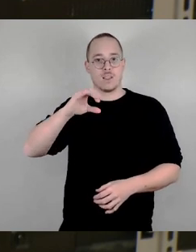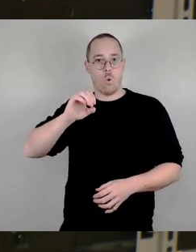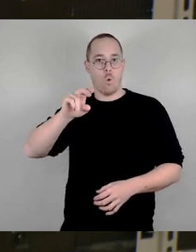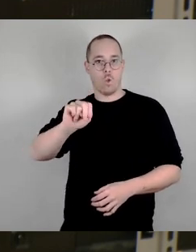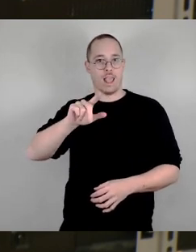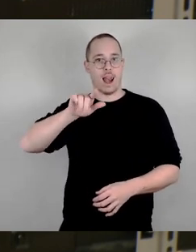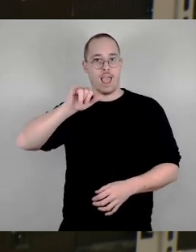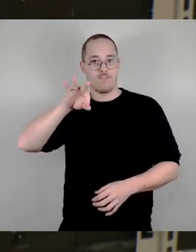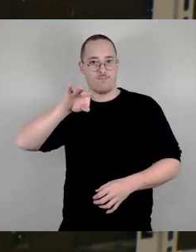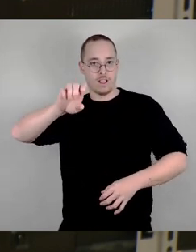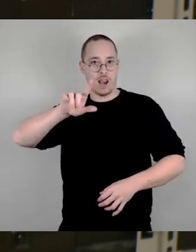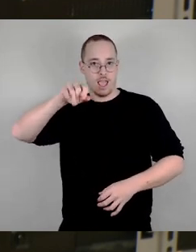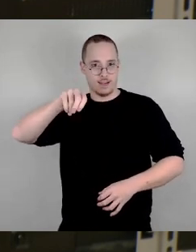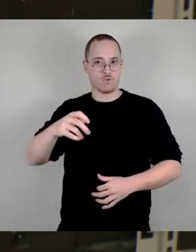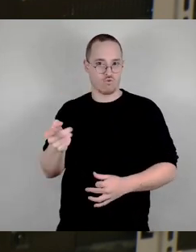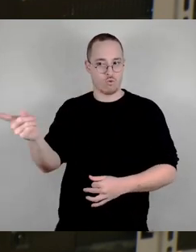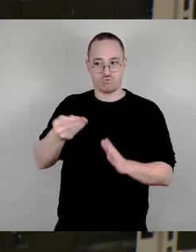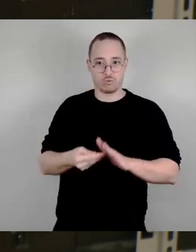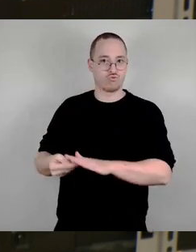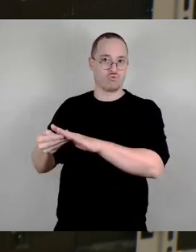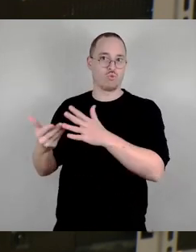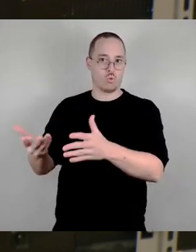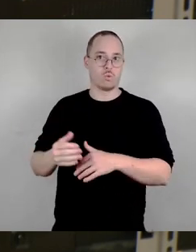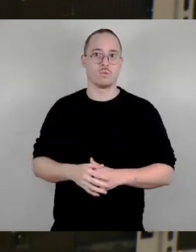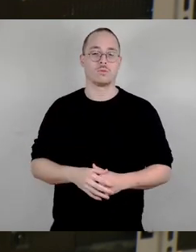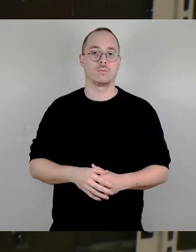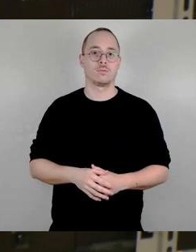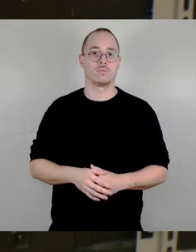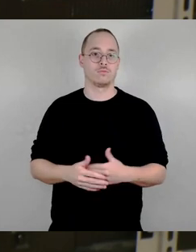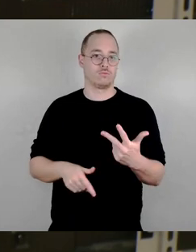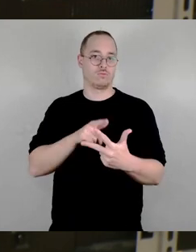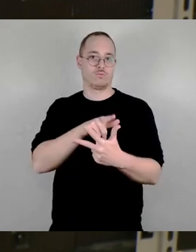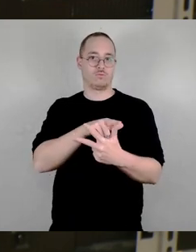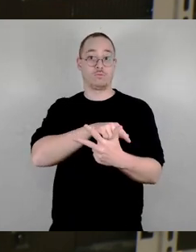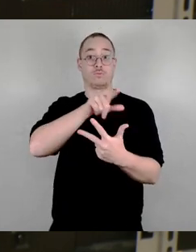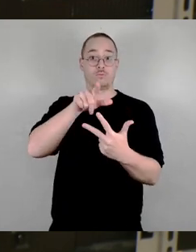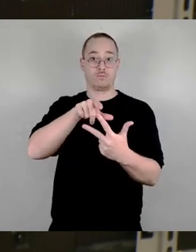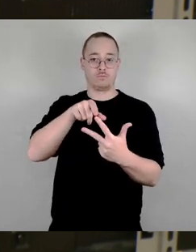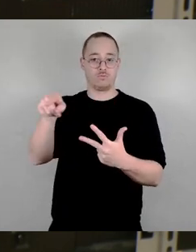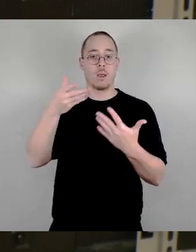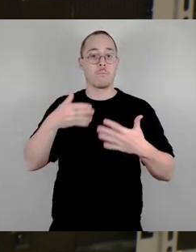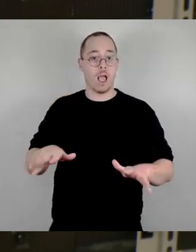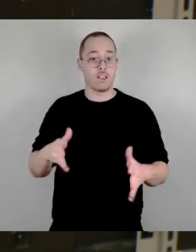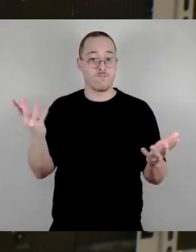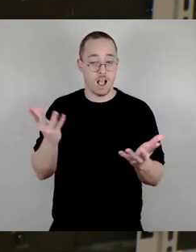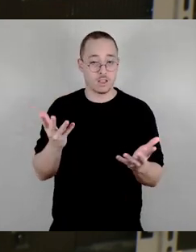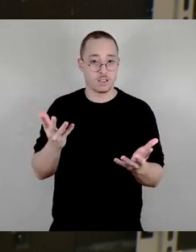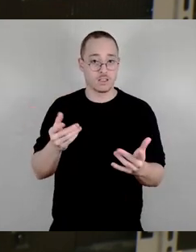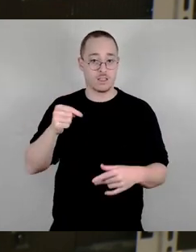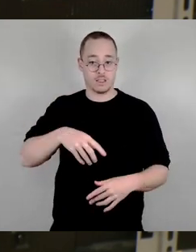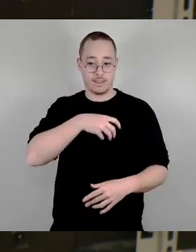nicht mehr, aber auch nicht weniger. Sie haben die Bereitschaft erklärt, dass unsere Stadt, wenn die